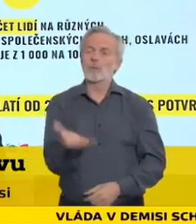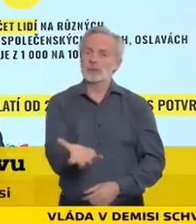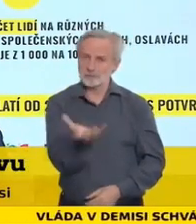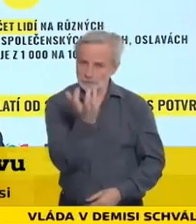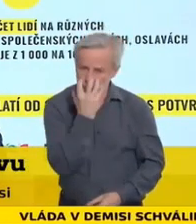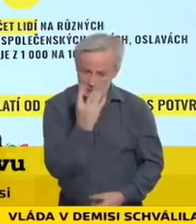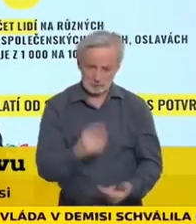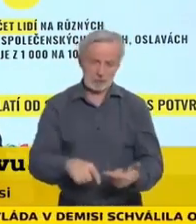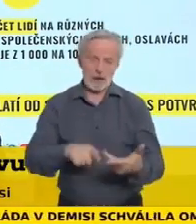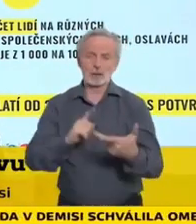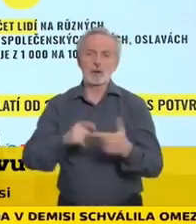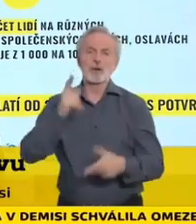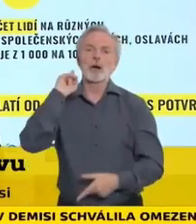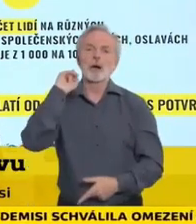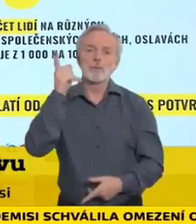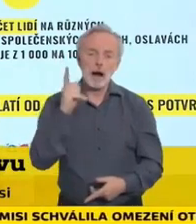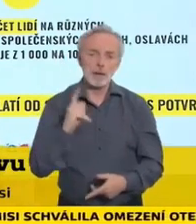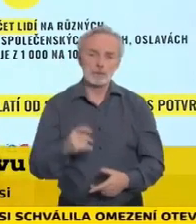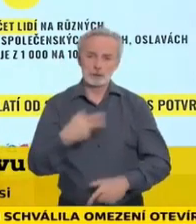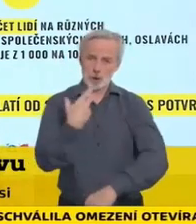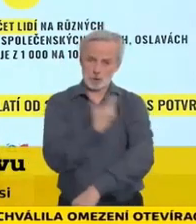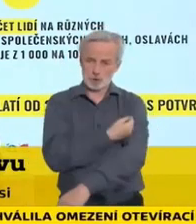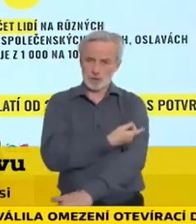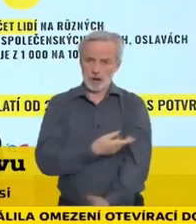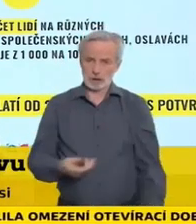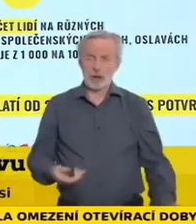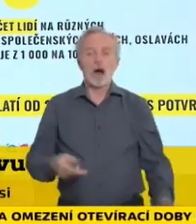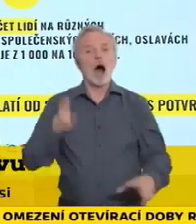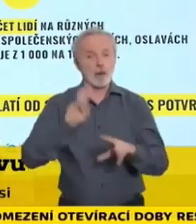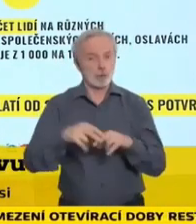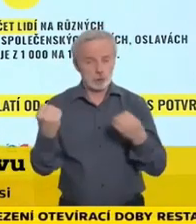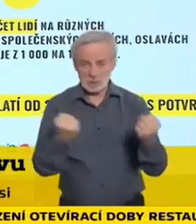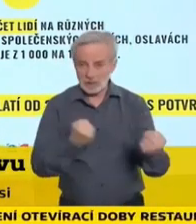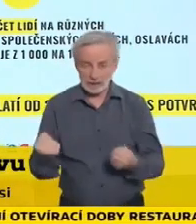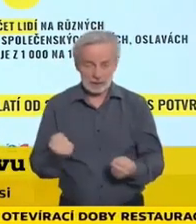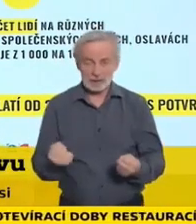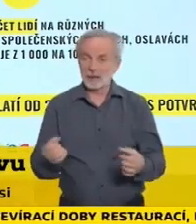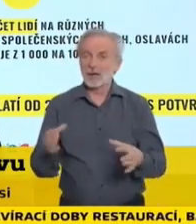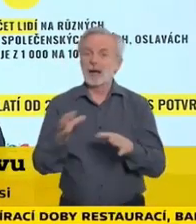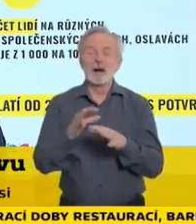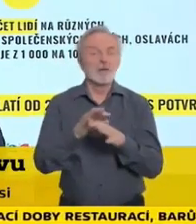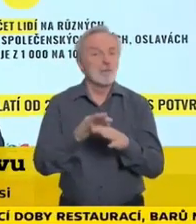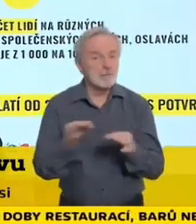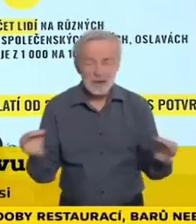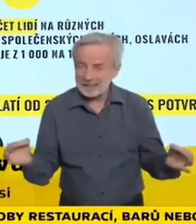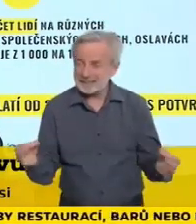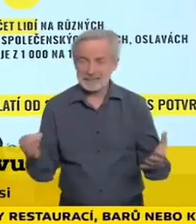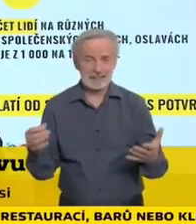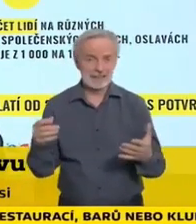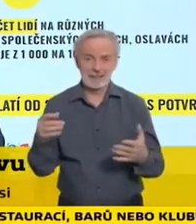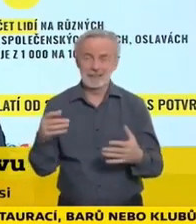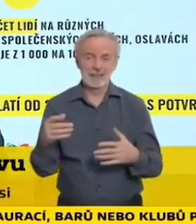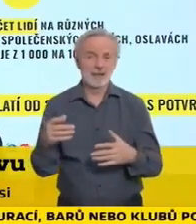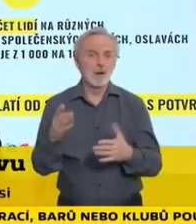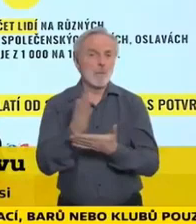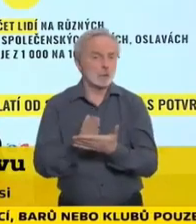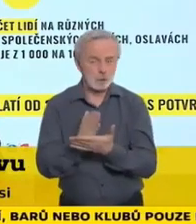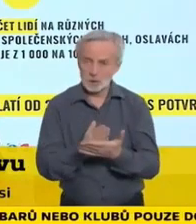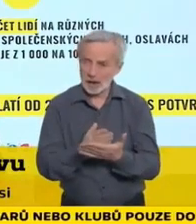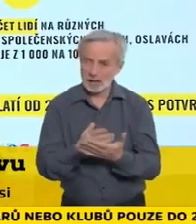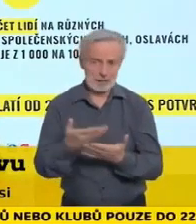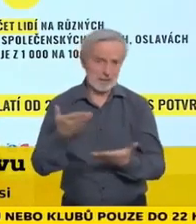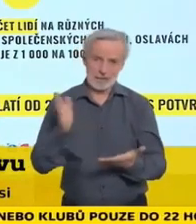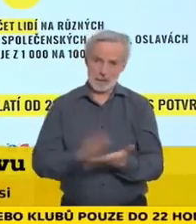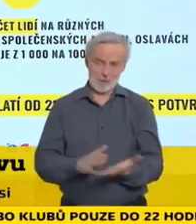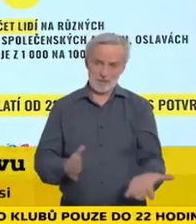zkrátka nejsme schopni zvládnout, to přece všichni víme, že to není o vládě primárně, ale je to o celé společnosti, jak k